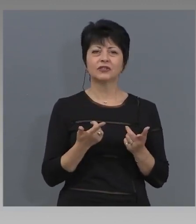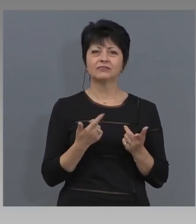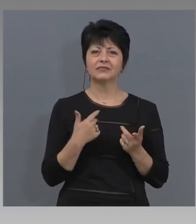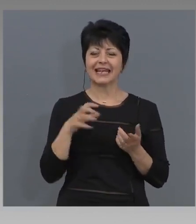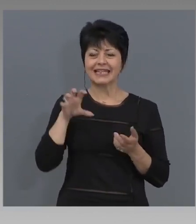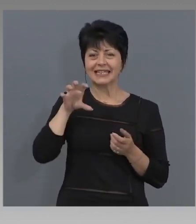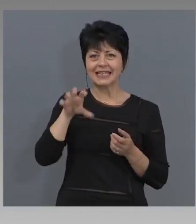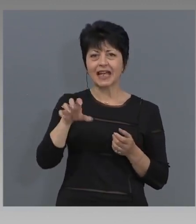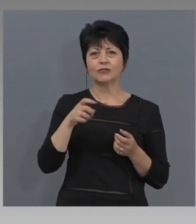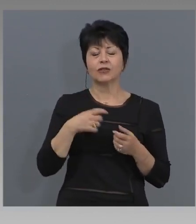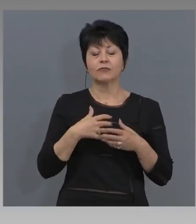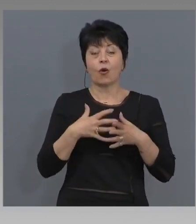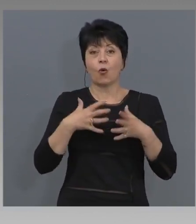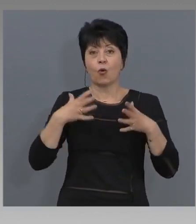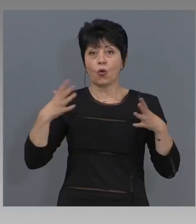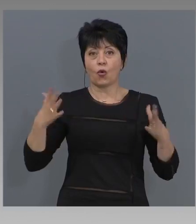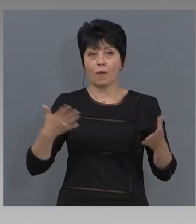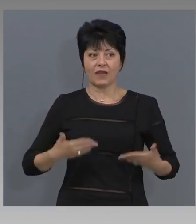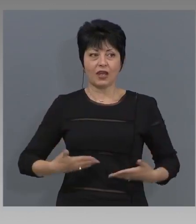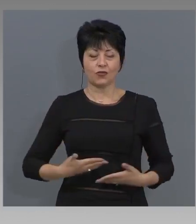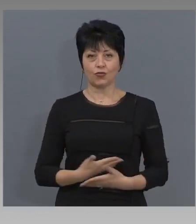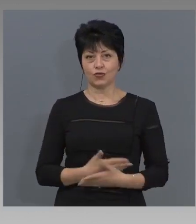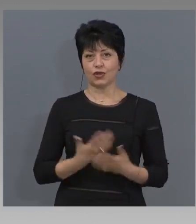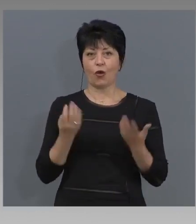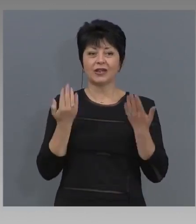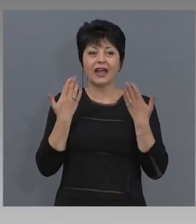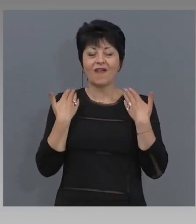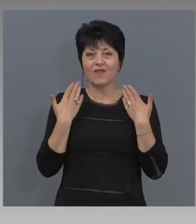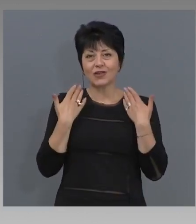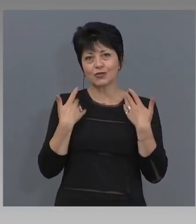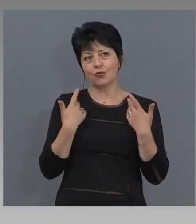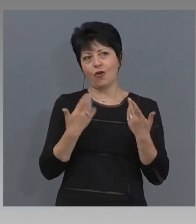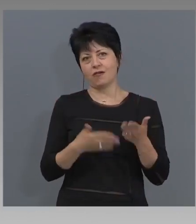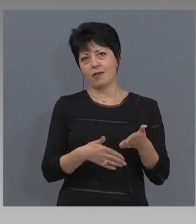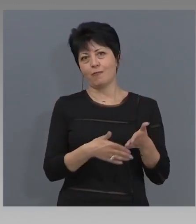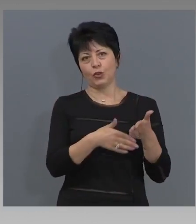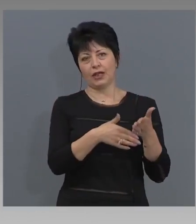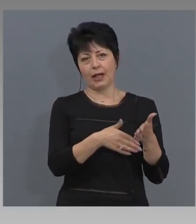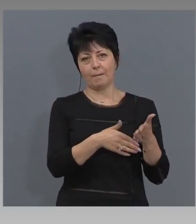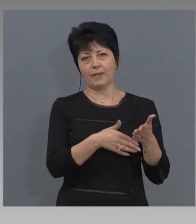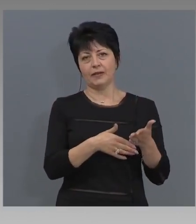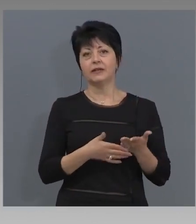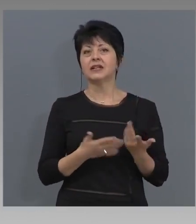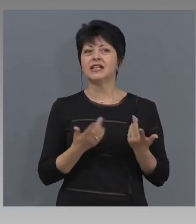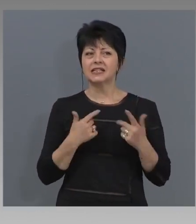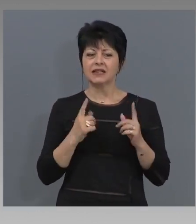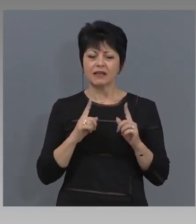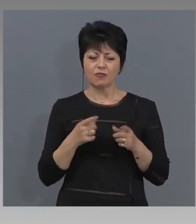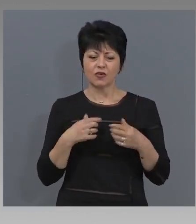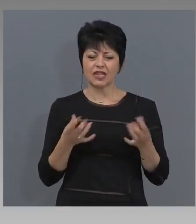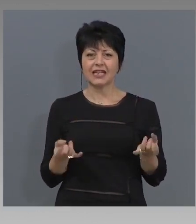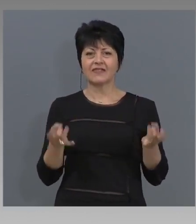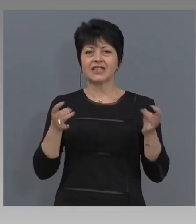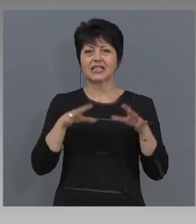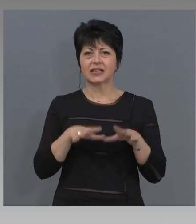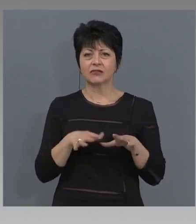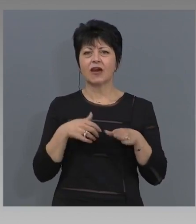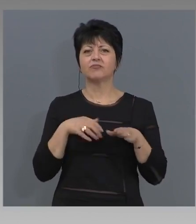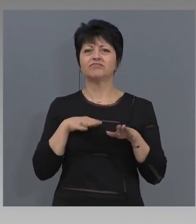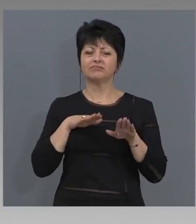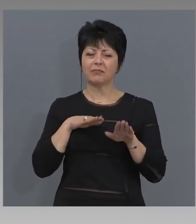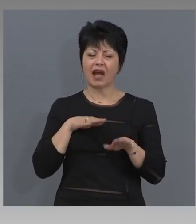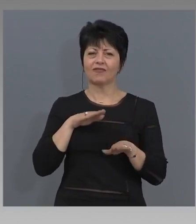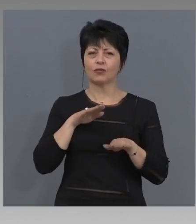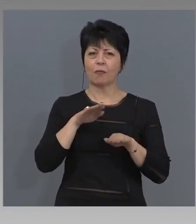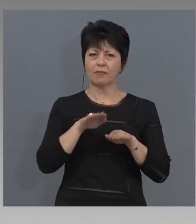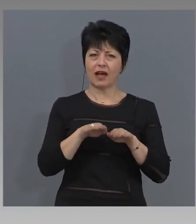има огромна нужда от глътка въздух и от подкрепа, за да може да се възстанови, макар и с бавни стъпки.